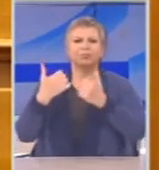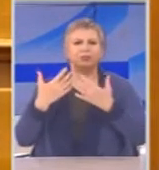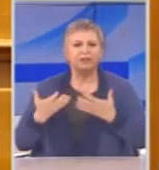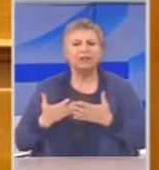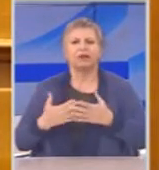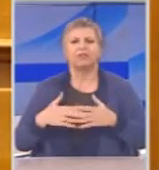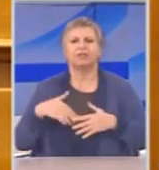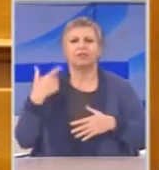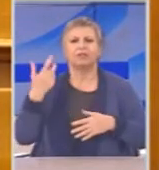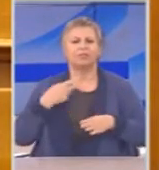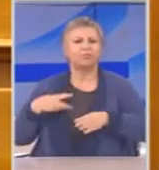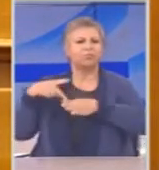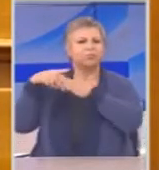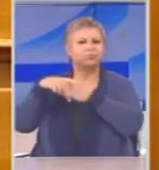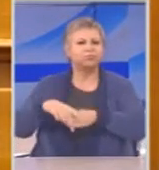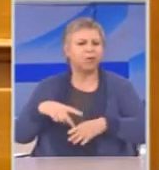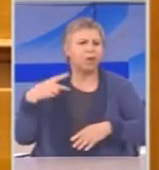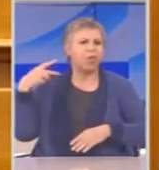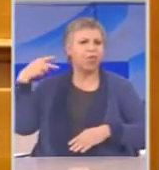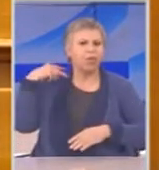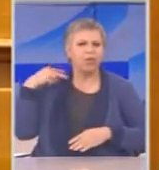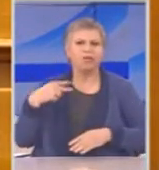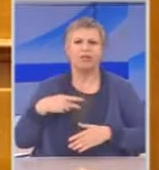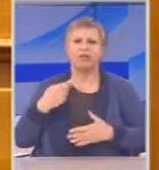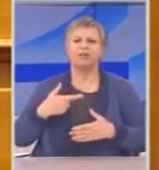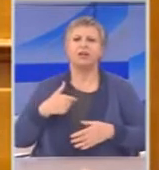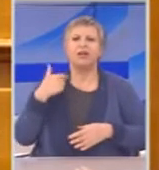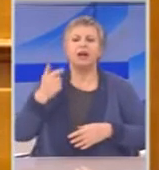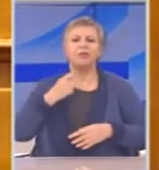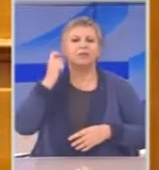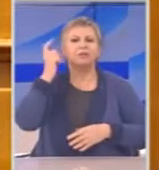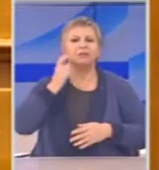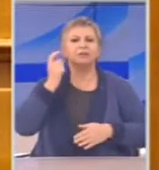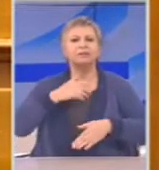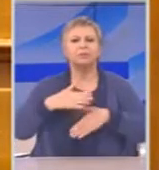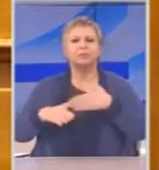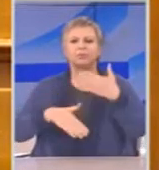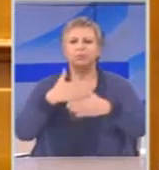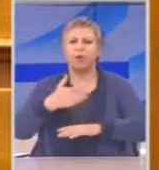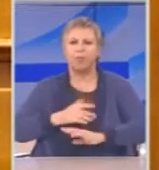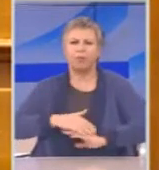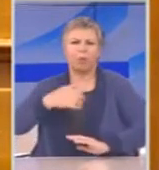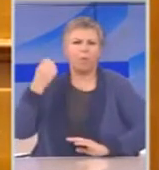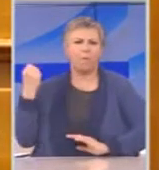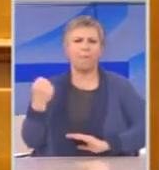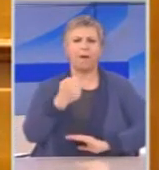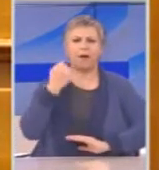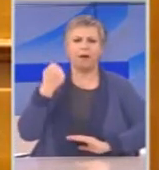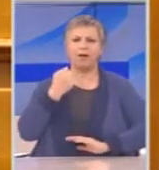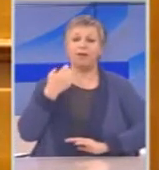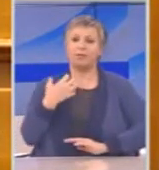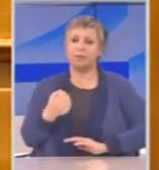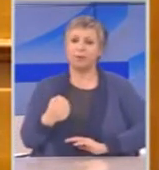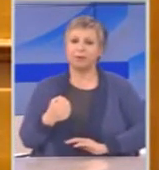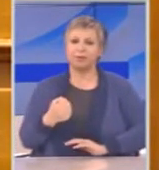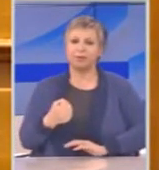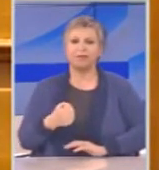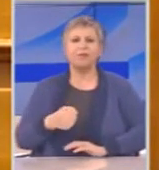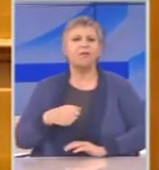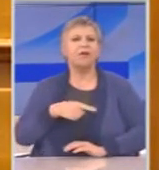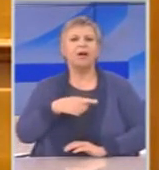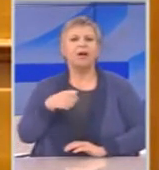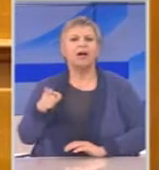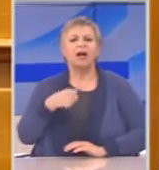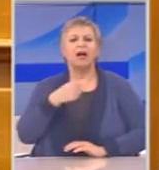δουλείας, τις διαδικασίες του αυταχισμού και βεβαίως φοβίζει